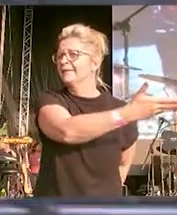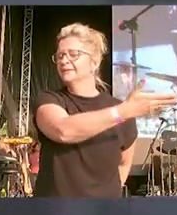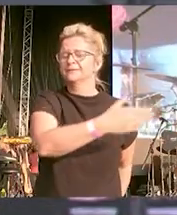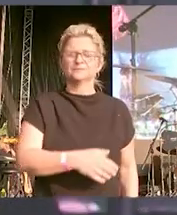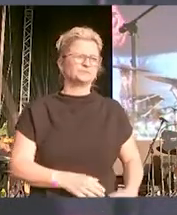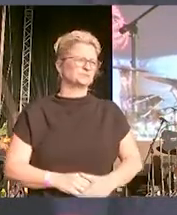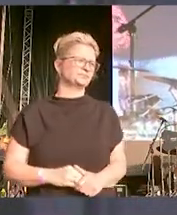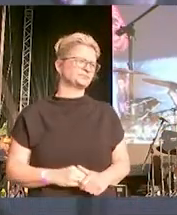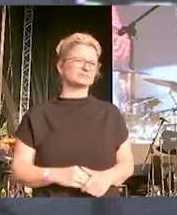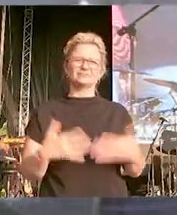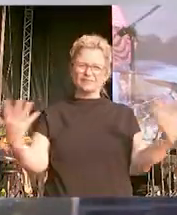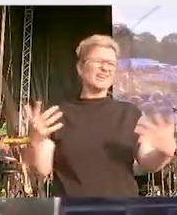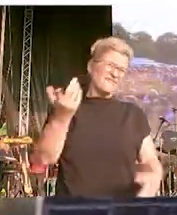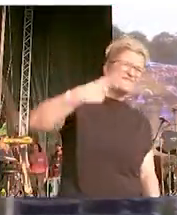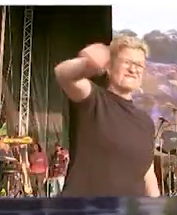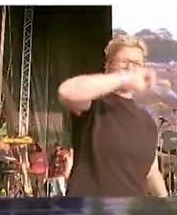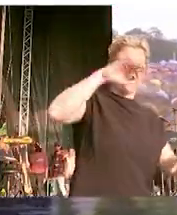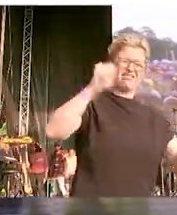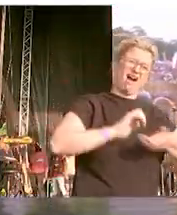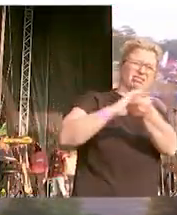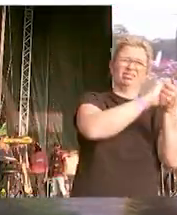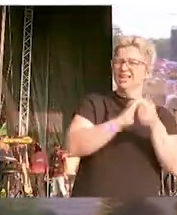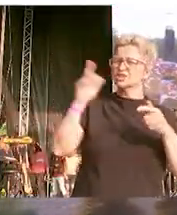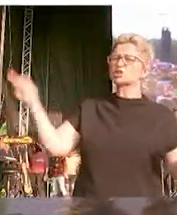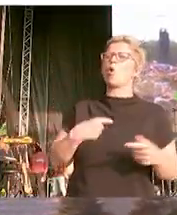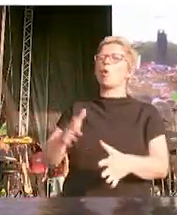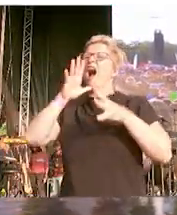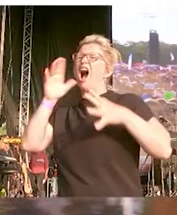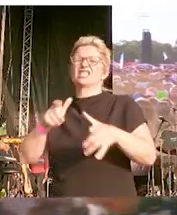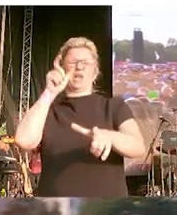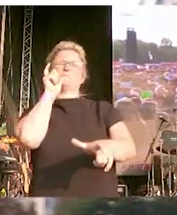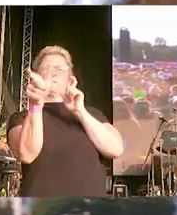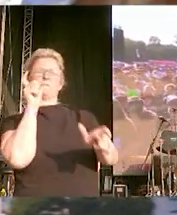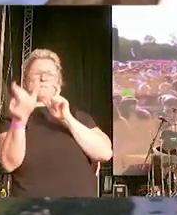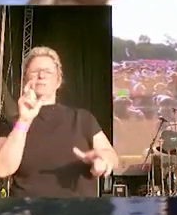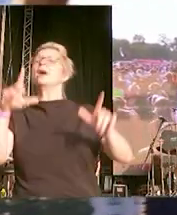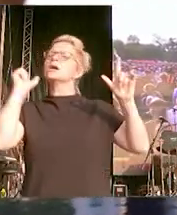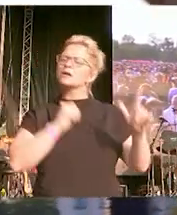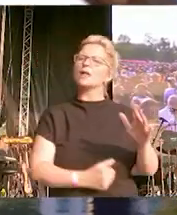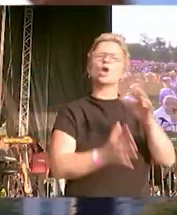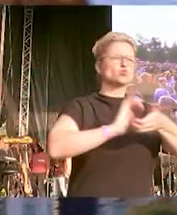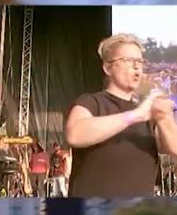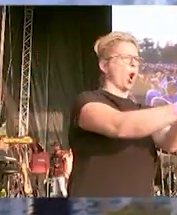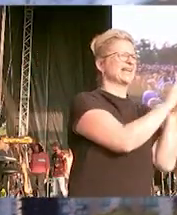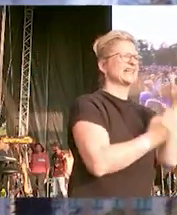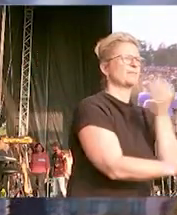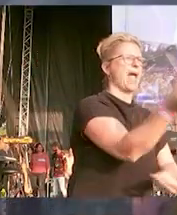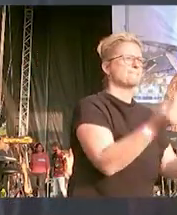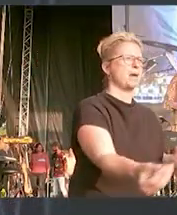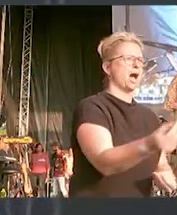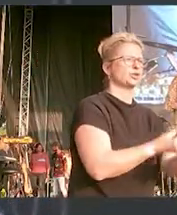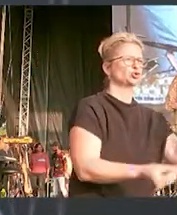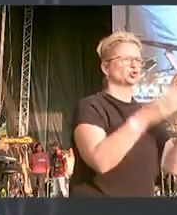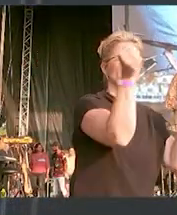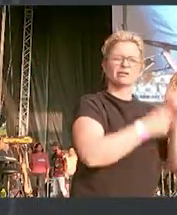Es liegt an uns, dem gepredigten Hass eine kollektive Empathie entgegenzusetzen und von denen